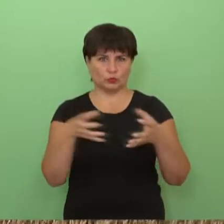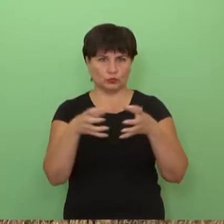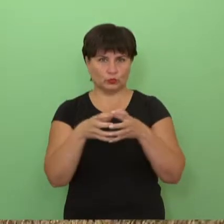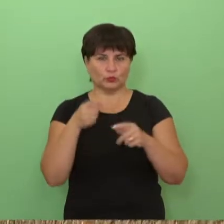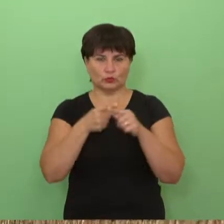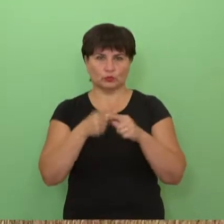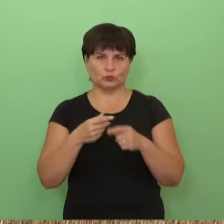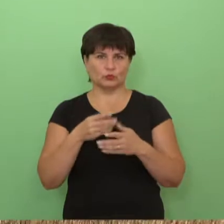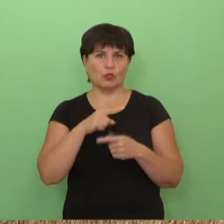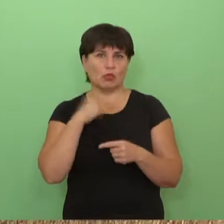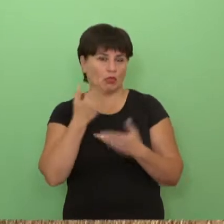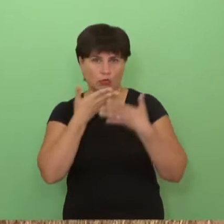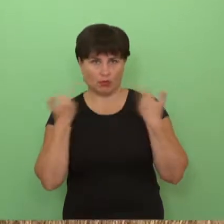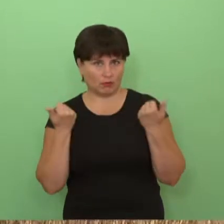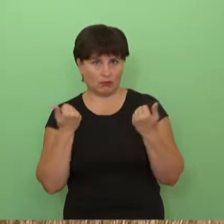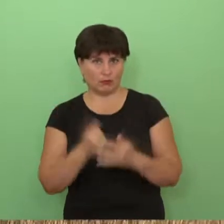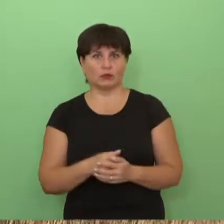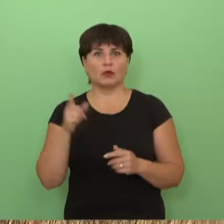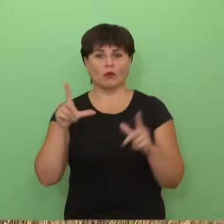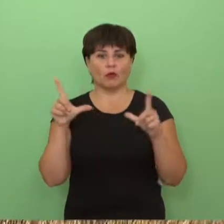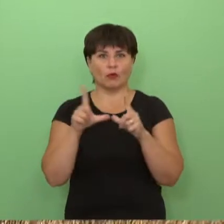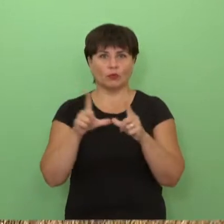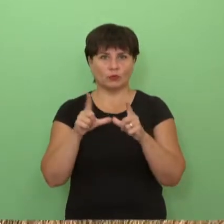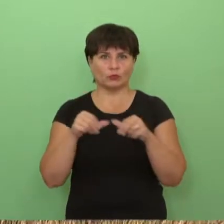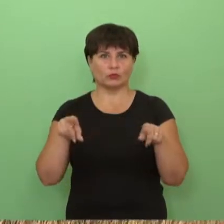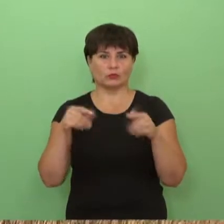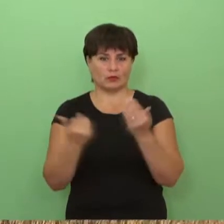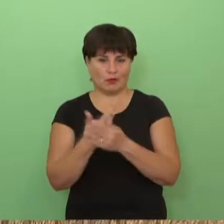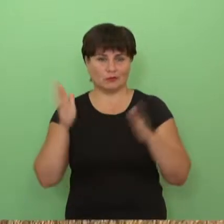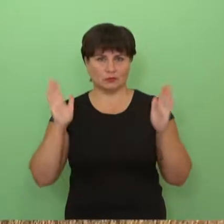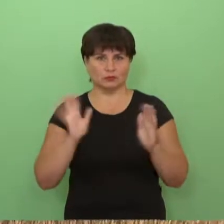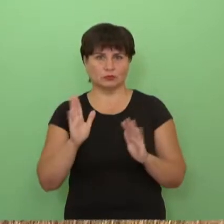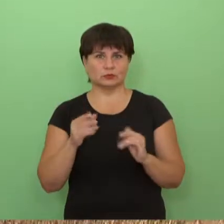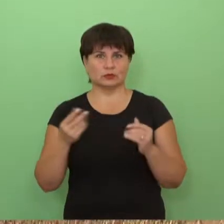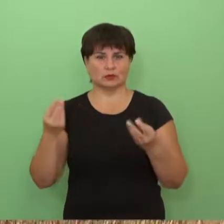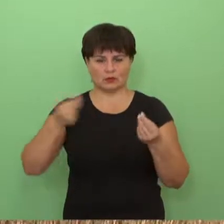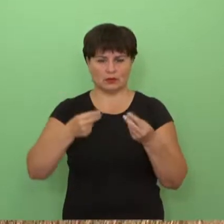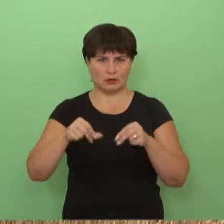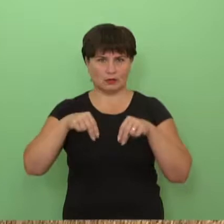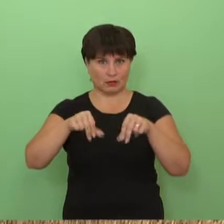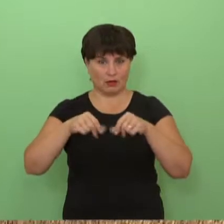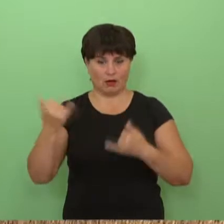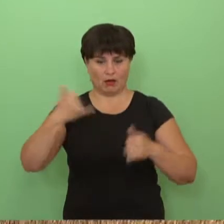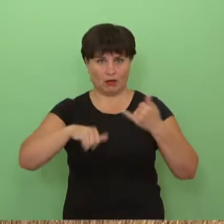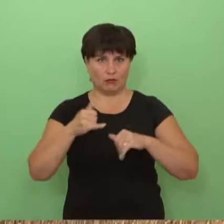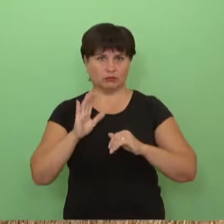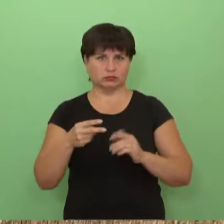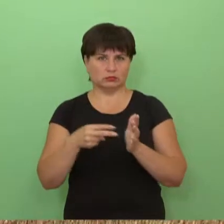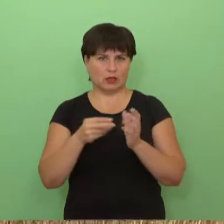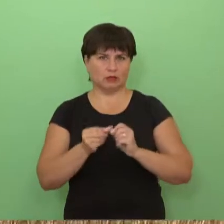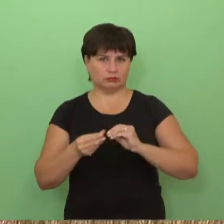sezoną ūkininkams tenka pasitikti su išaugusiomis strašų bei pesticidų kainomis. Tai kainai iš tiesų yra